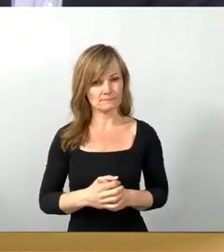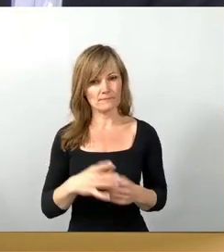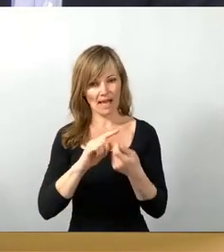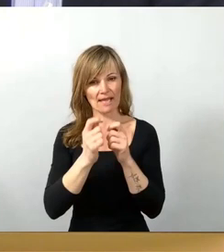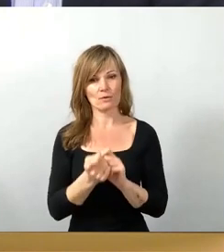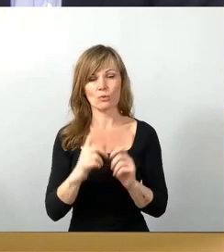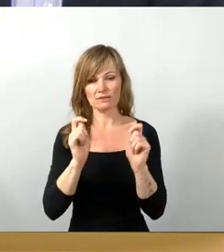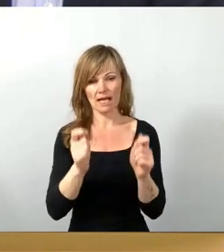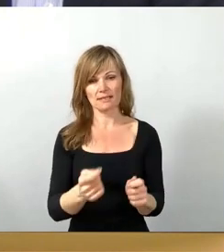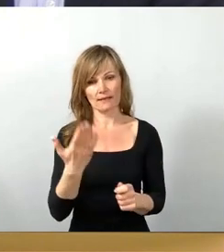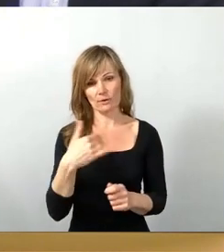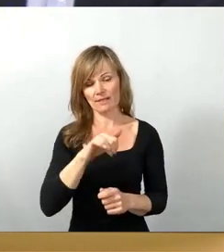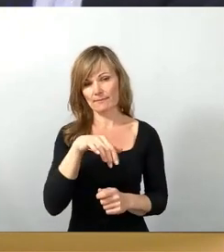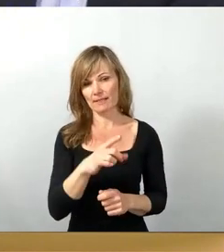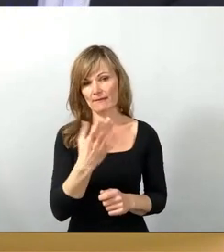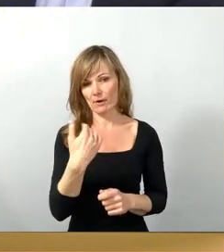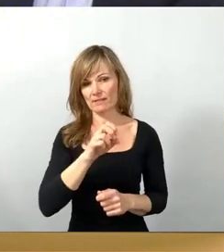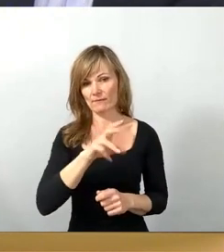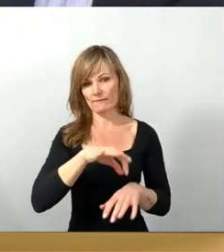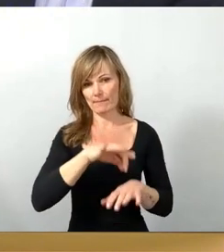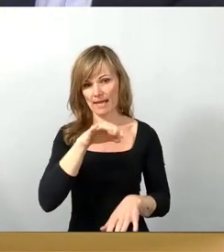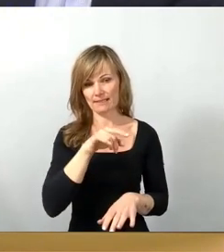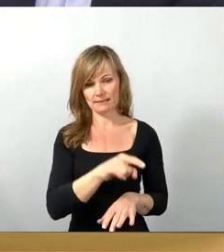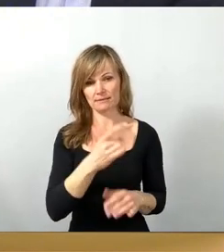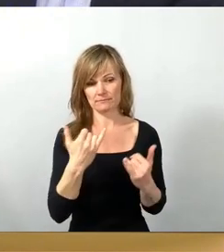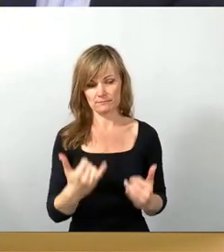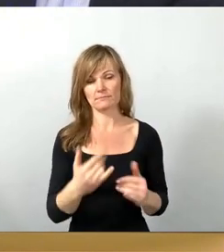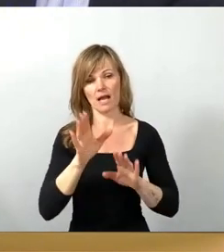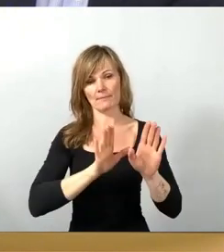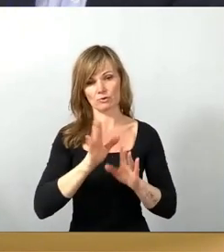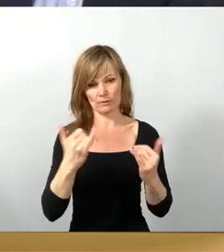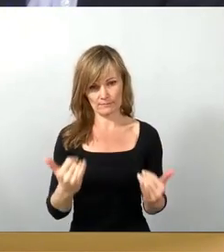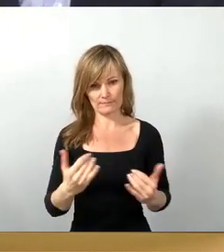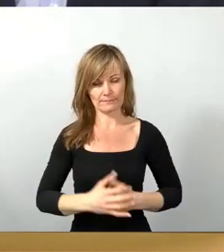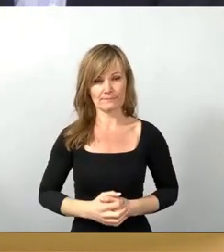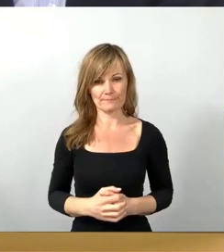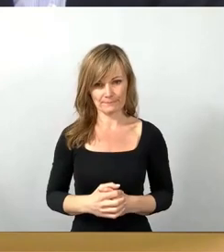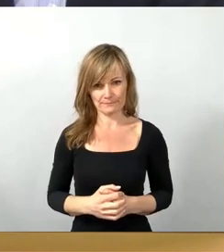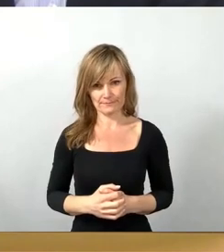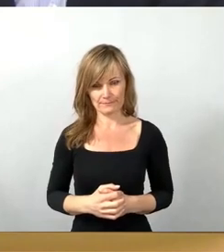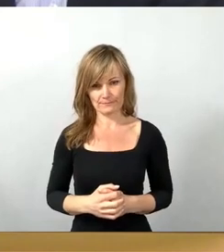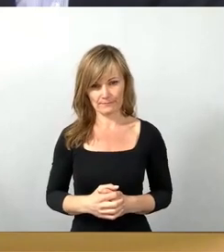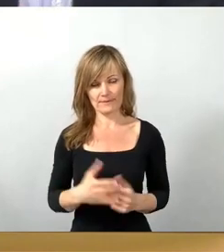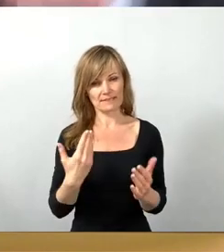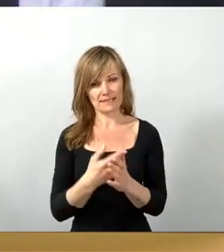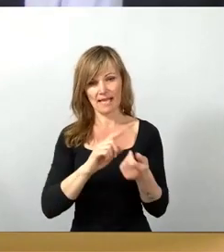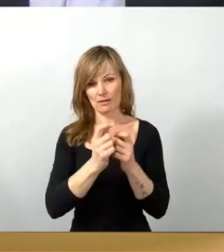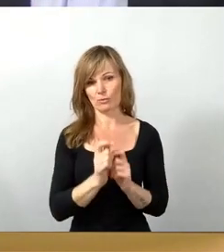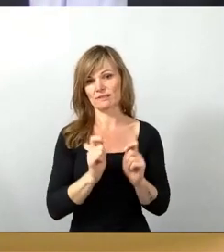der SPD vom 12.03. Zunächst zur Abstimmung bringen, wer hier diesem Änderungsantrag,